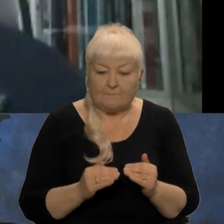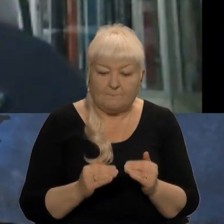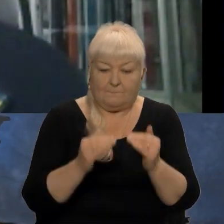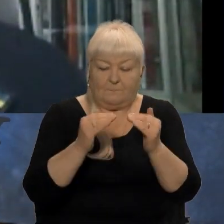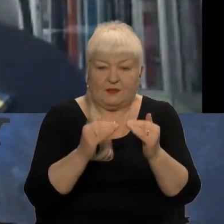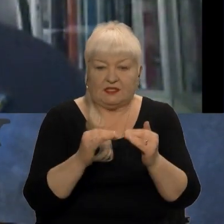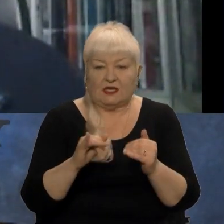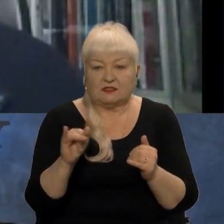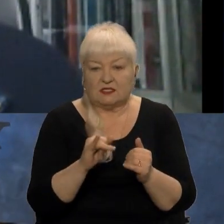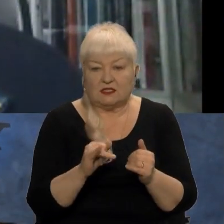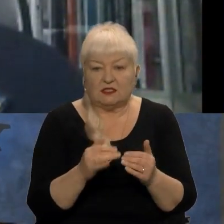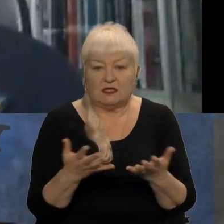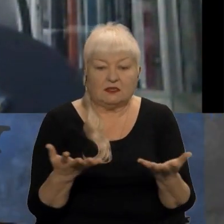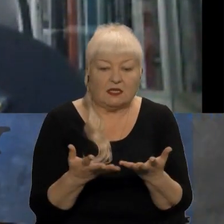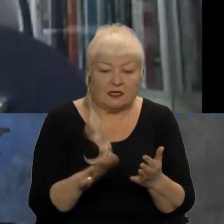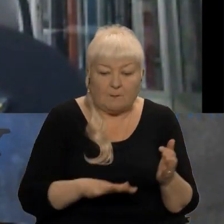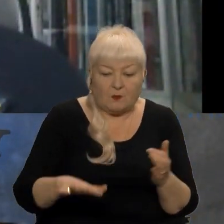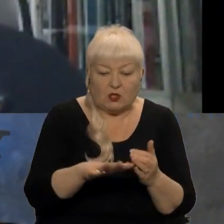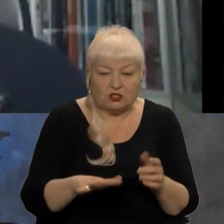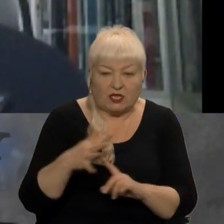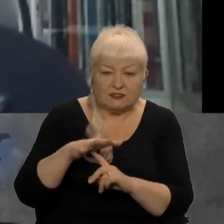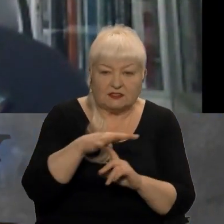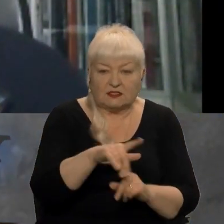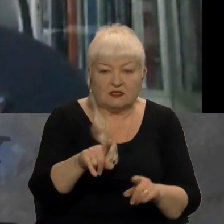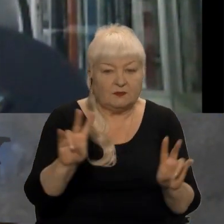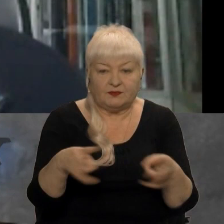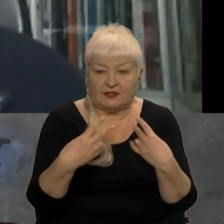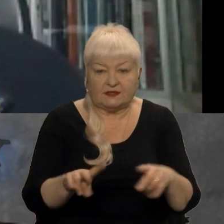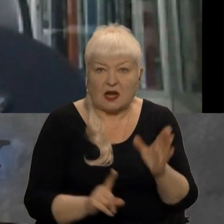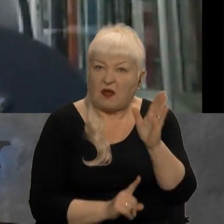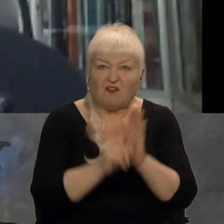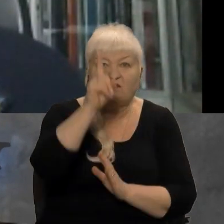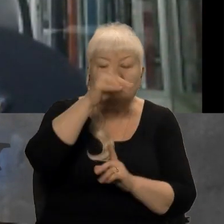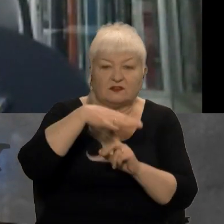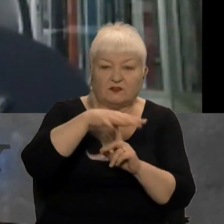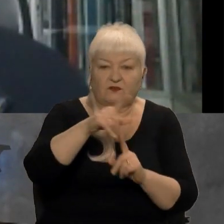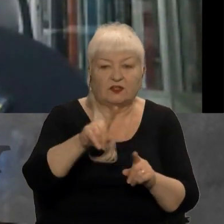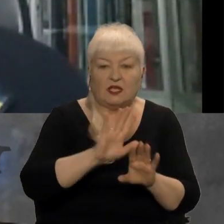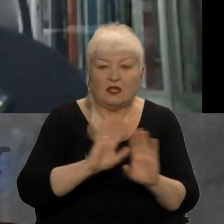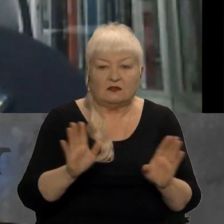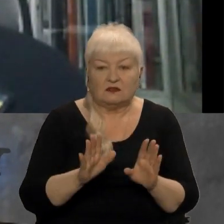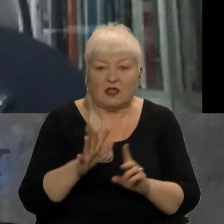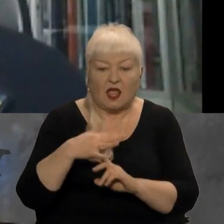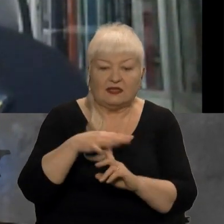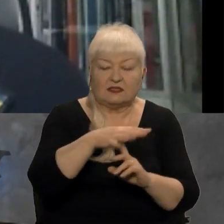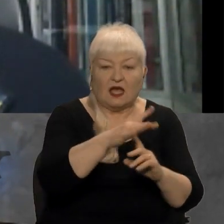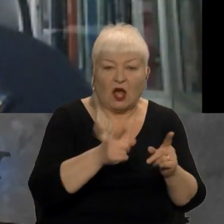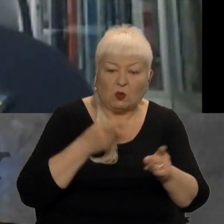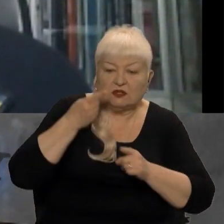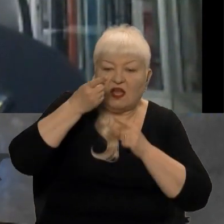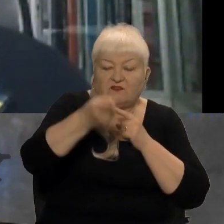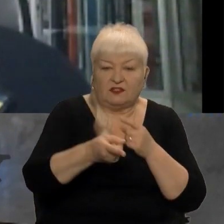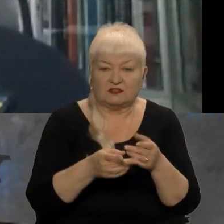на обмеженій площадці сісти. Їм нема потреби підніматися дуже високо. Вони не літають на великій відстані, де це дає